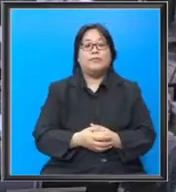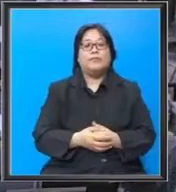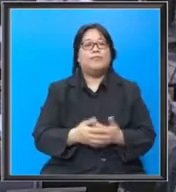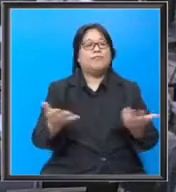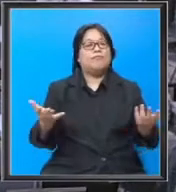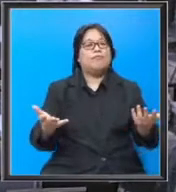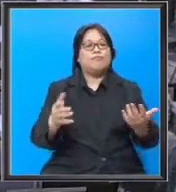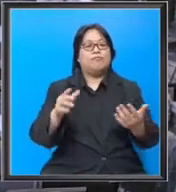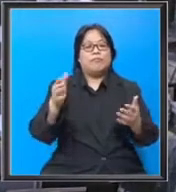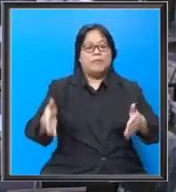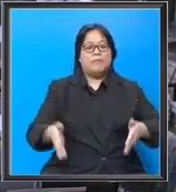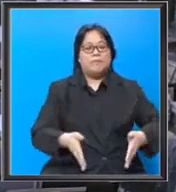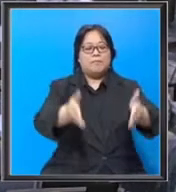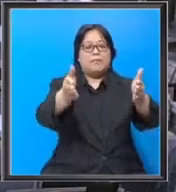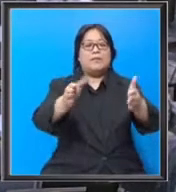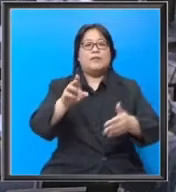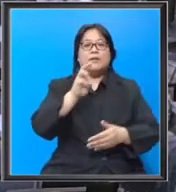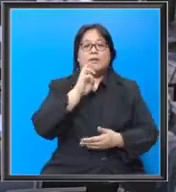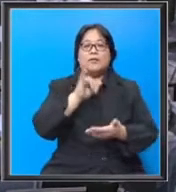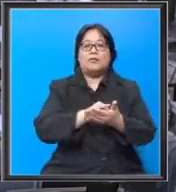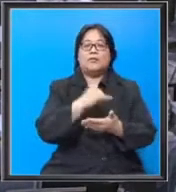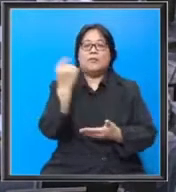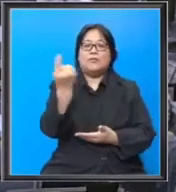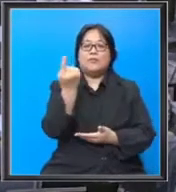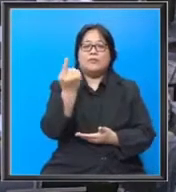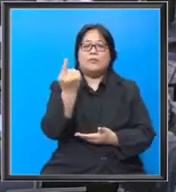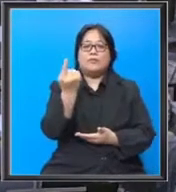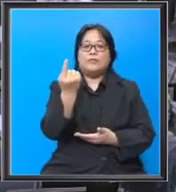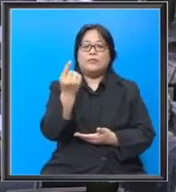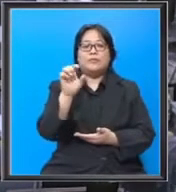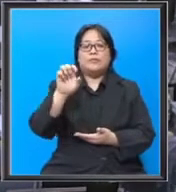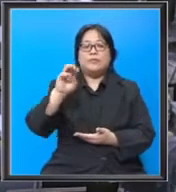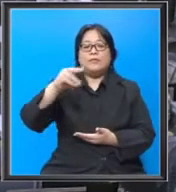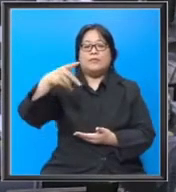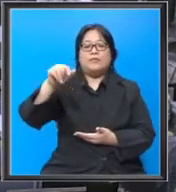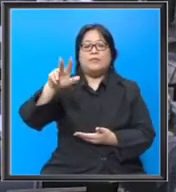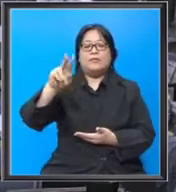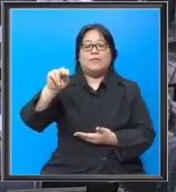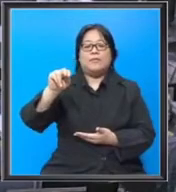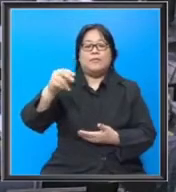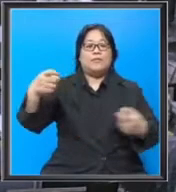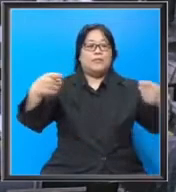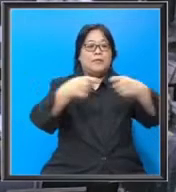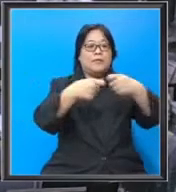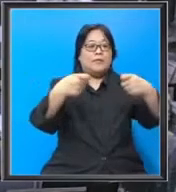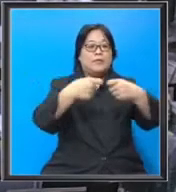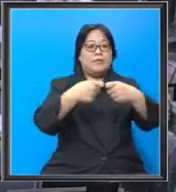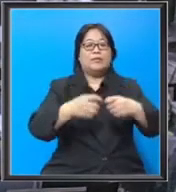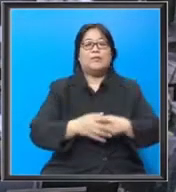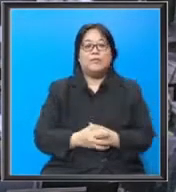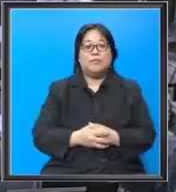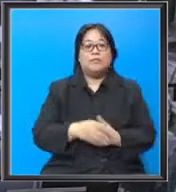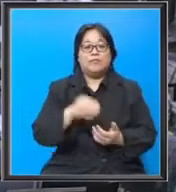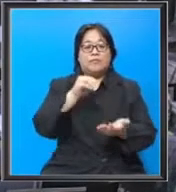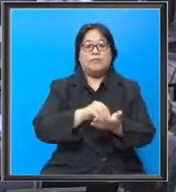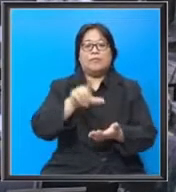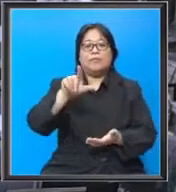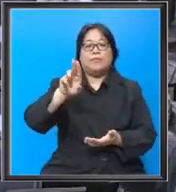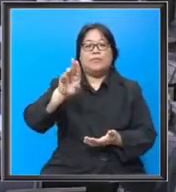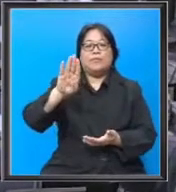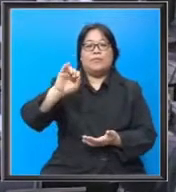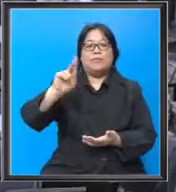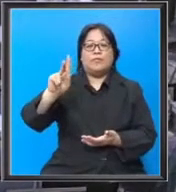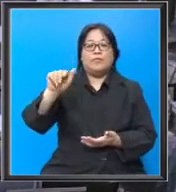Bermandangkan Batang Air adalah salah satu daripada empangan jana kuasa elektrik di Lubu Antu